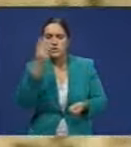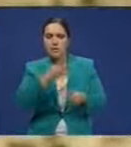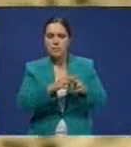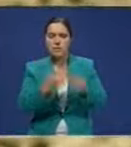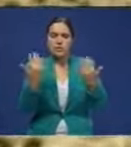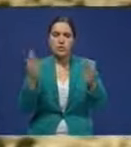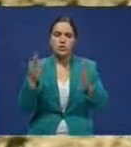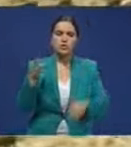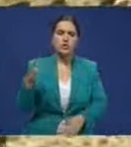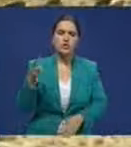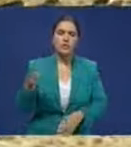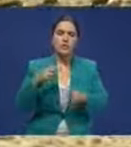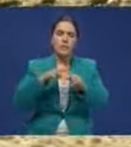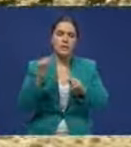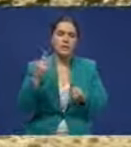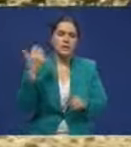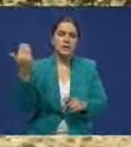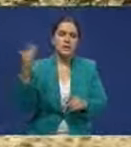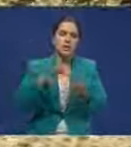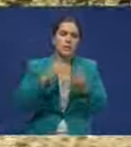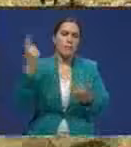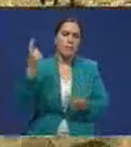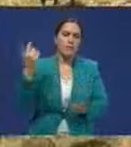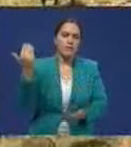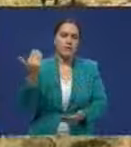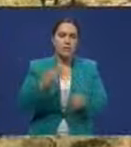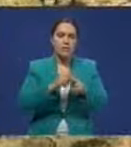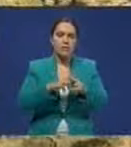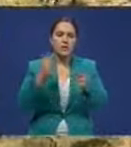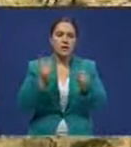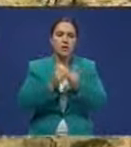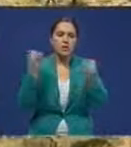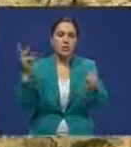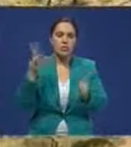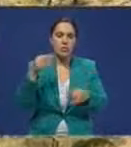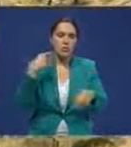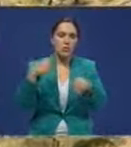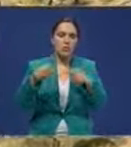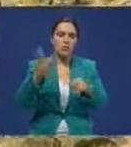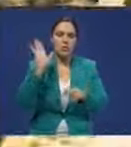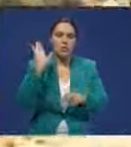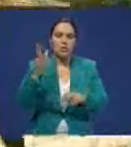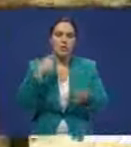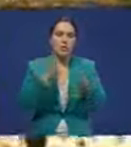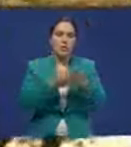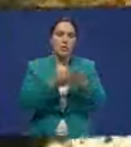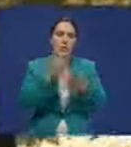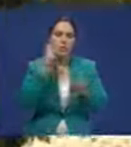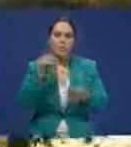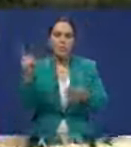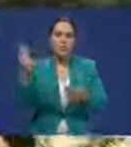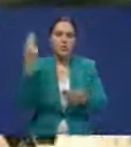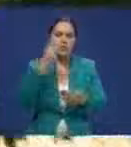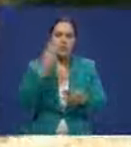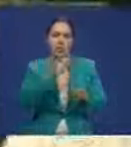больше 4 тысяч. Половина из них принадлежит фермеру. Поголовье растёт, но спрос имеет только откормленный скот, сетует фермер. На шкуру,